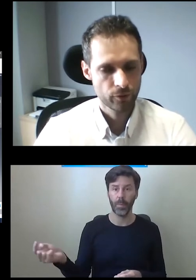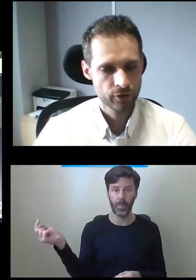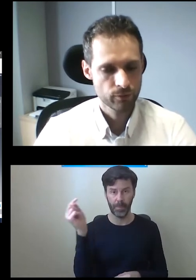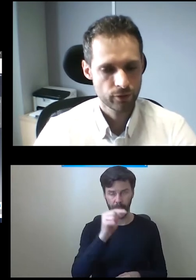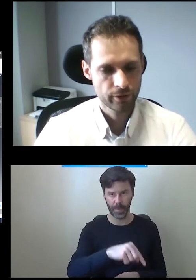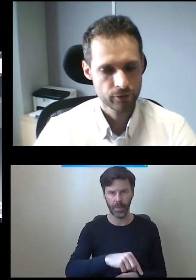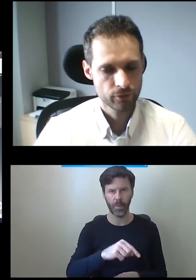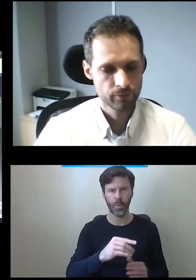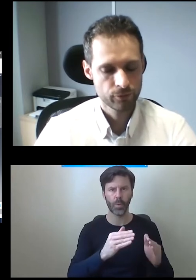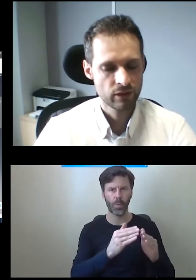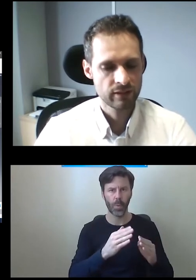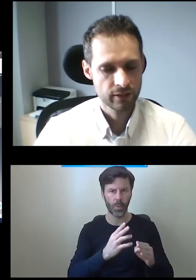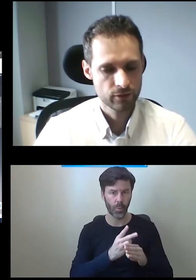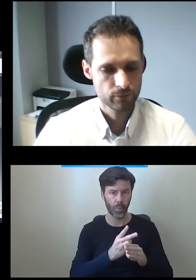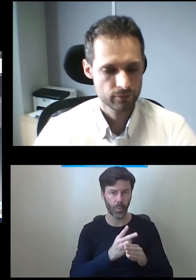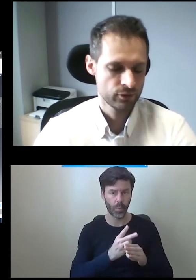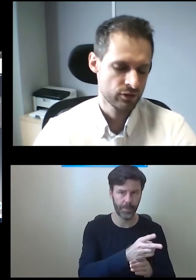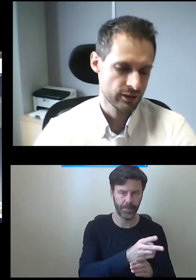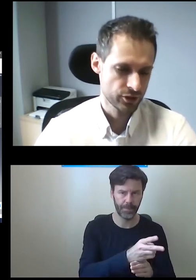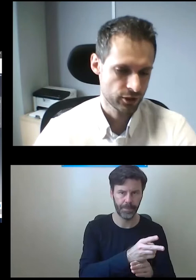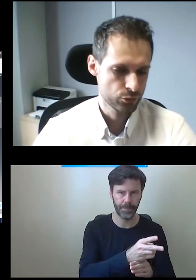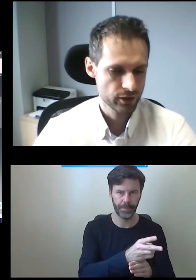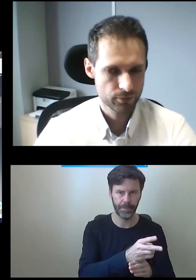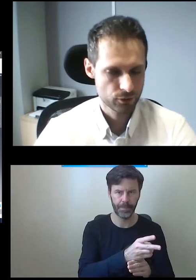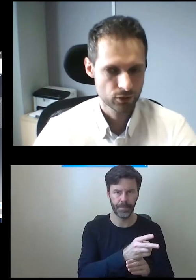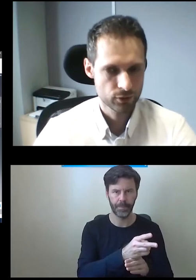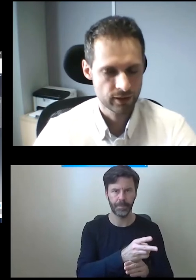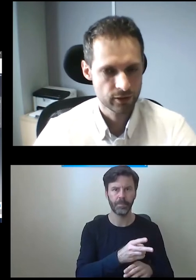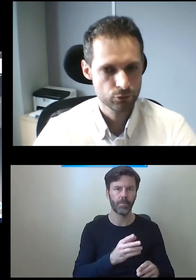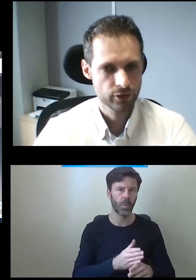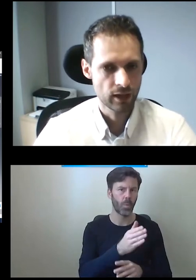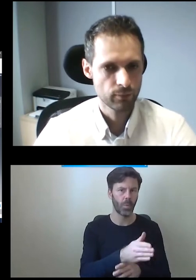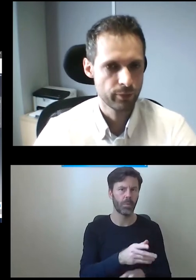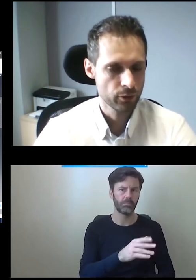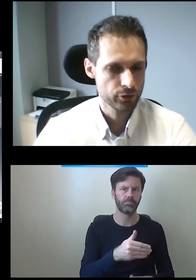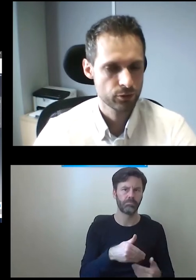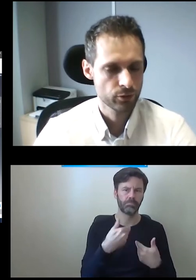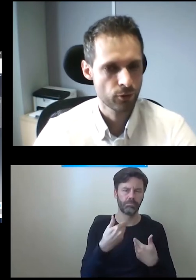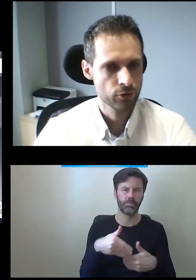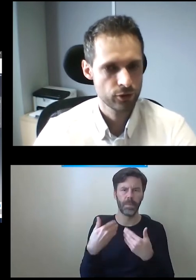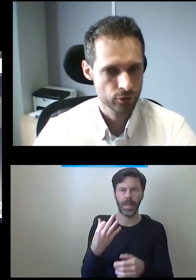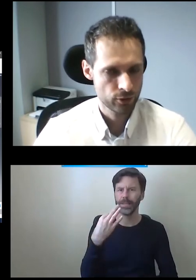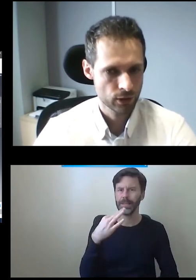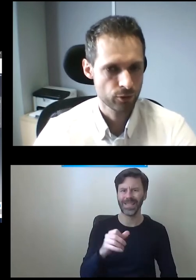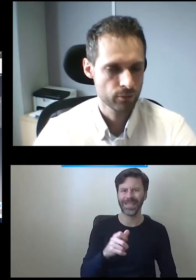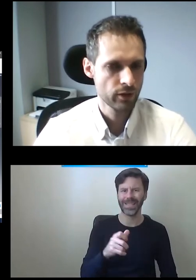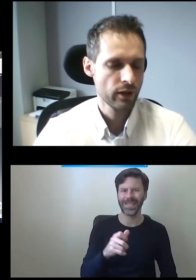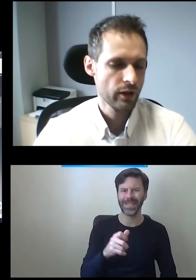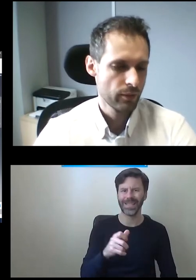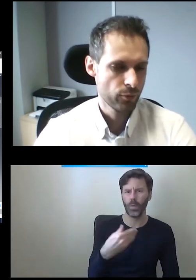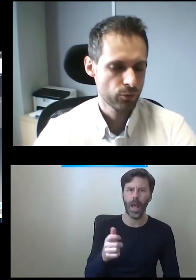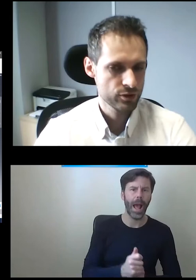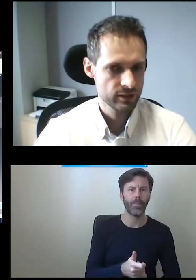one są, dla nich dostarcza się kluczyk, przykładowo specjalny kluczyk, albo piloci, którym tylko te osoby mogą